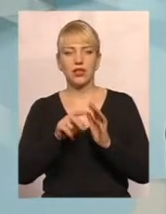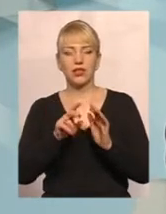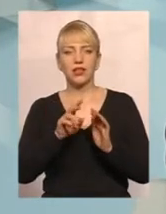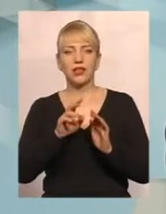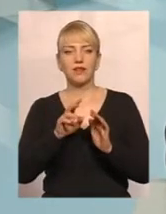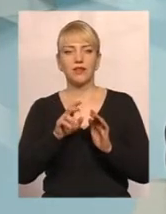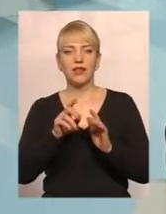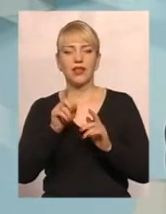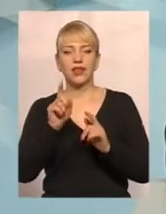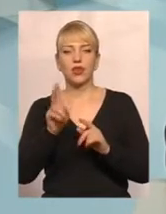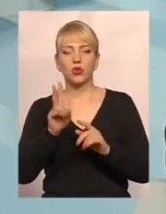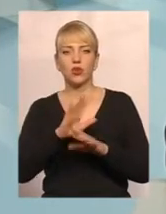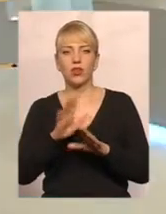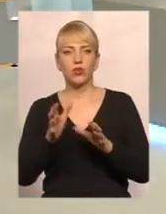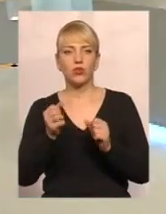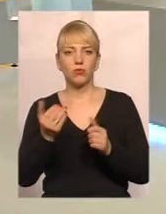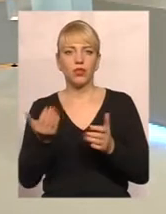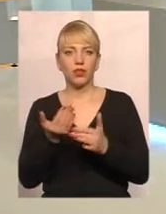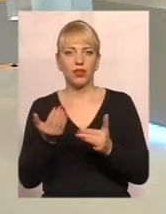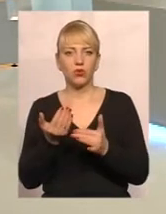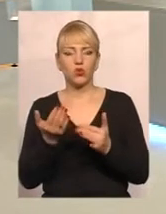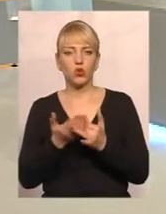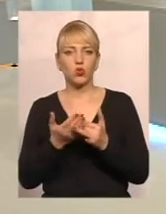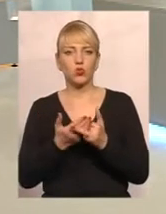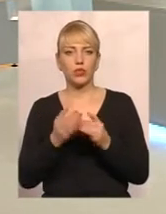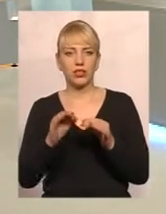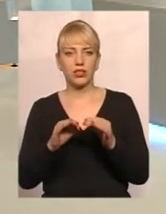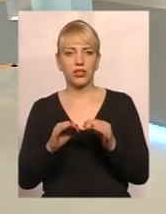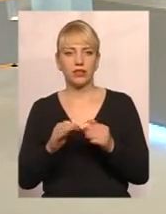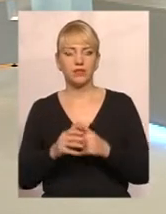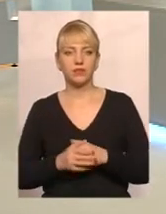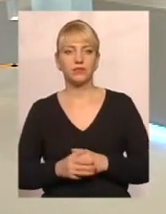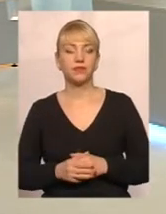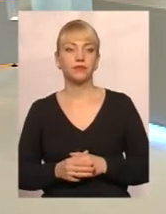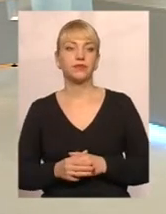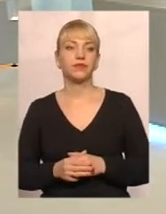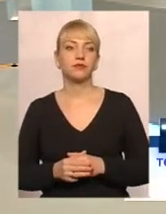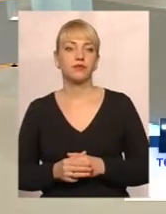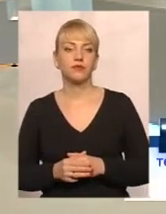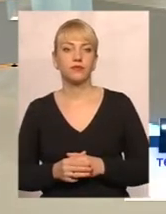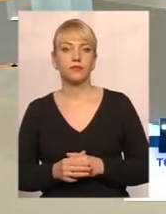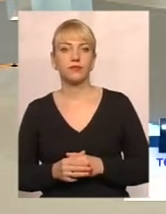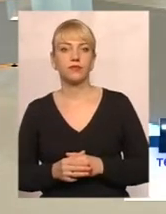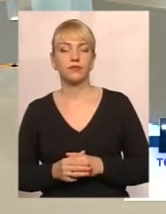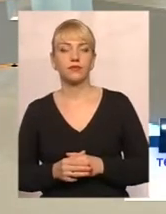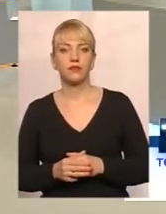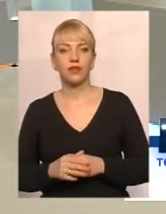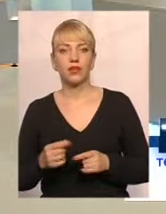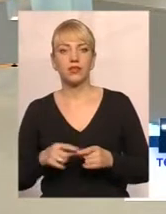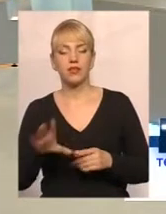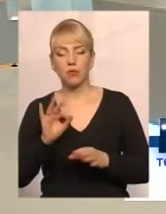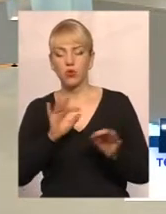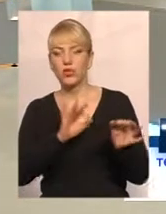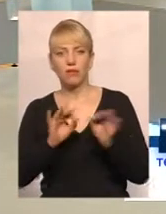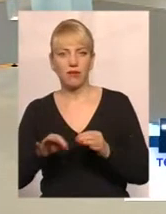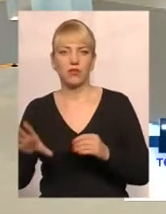Ті, які не отримують якихось підстав, субсидію, можливо, за великими доходами, будуть, звичайно, це все справедливо,